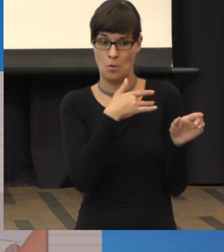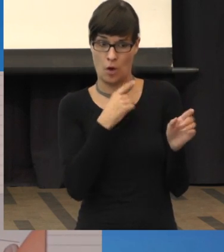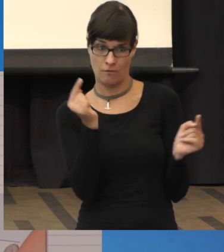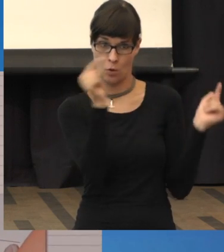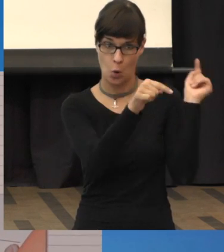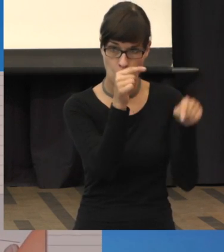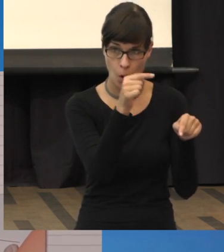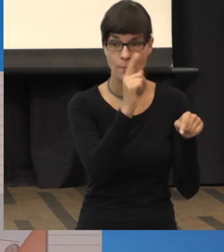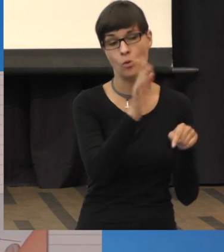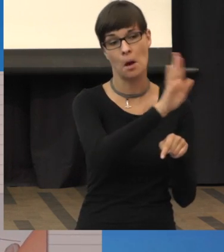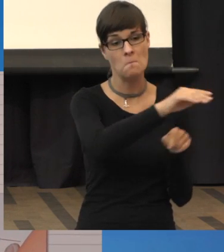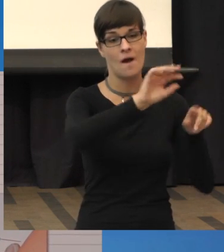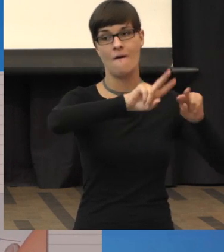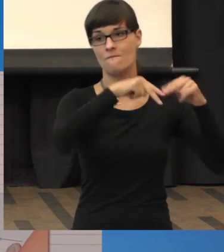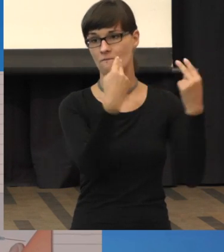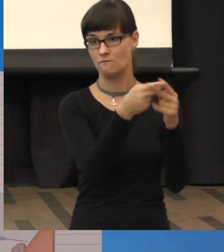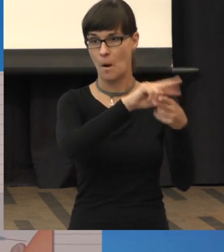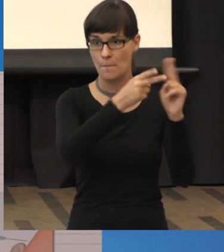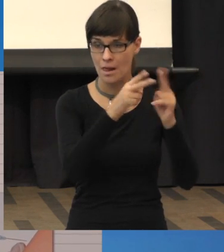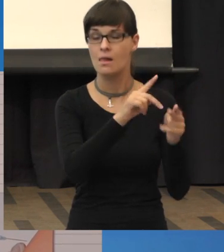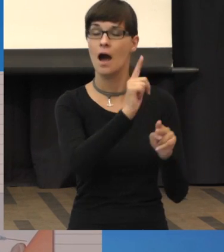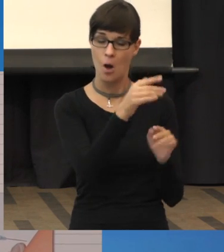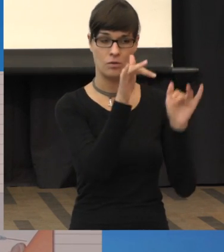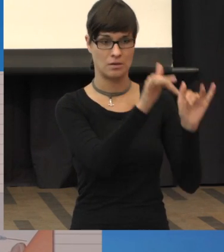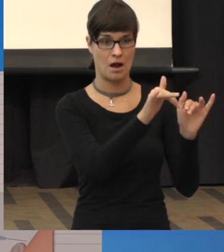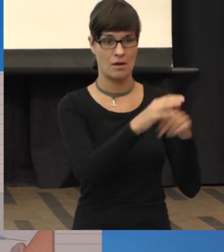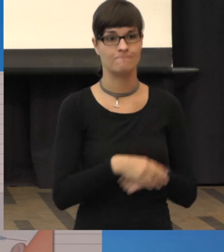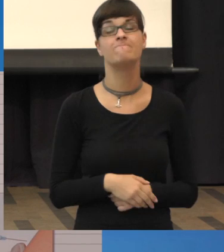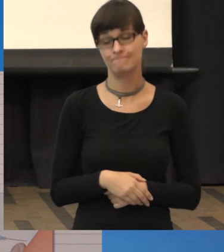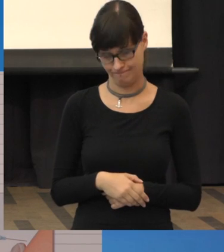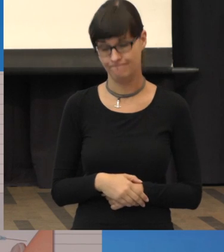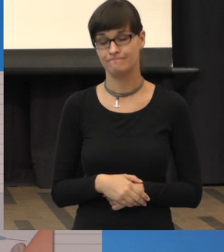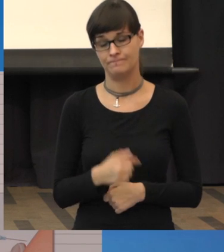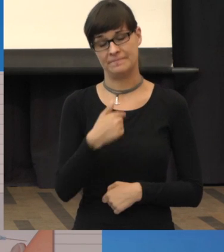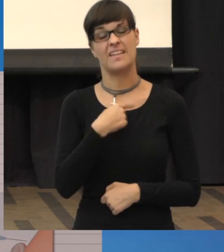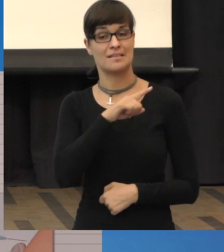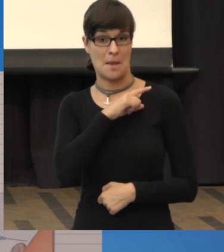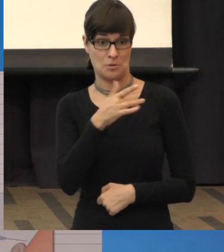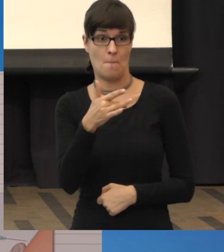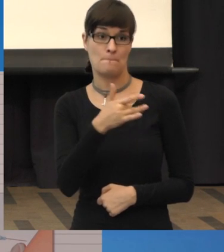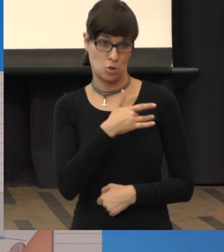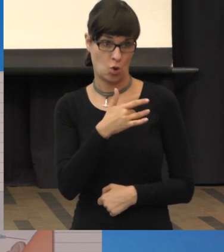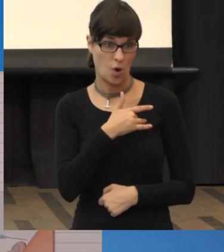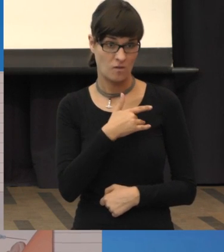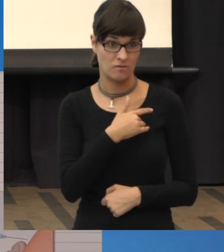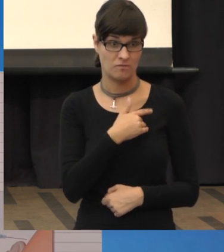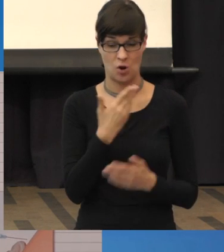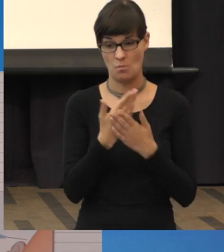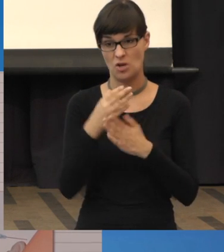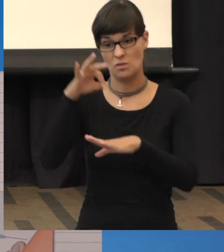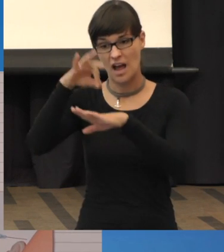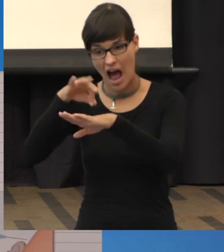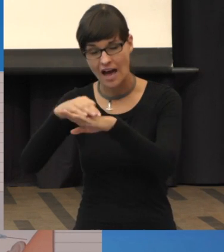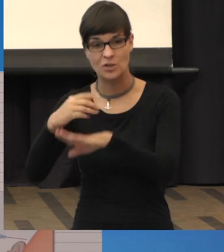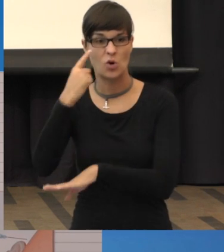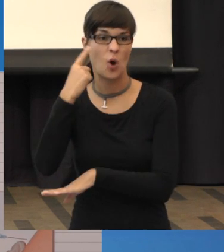Auch Angehörige, ja. Ich bin selbst betroffen und wir setzen da an, wo die Ärzte zum Beispiel oder die Optiker